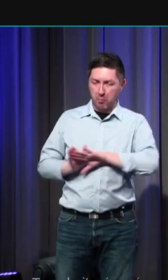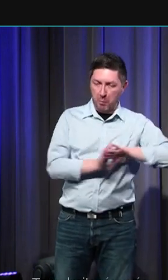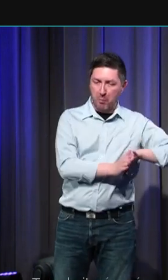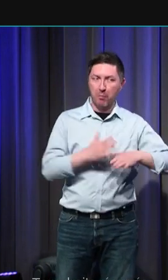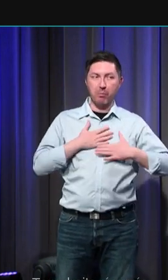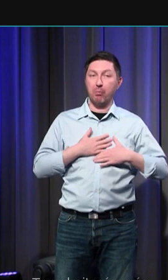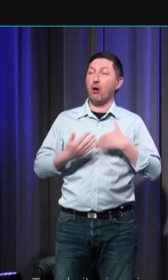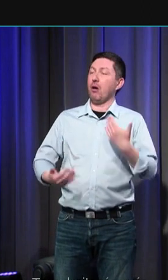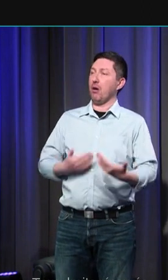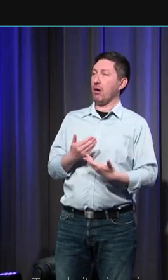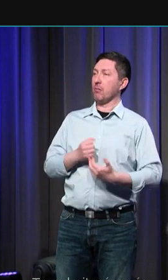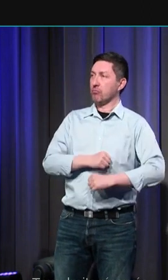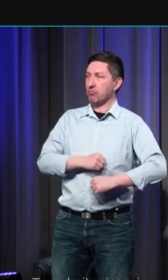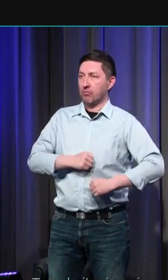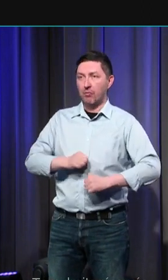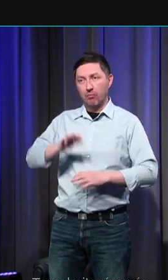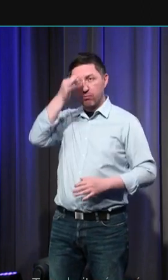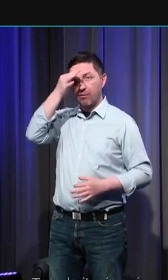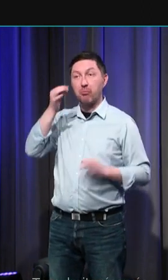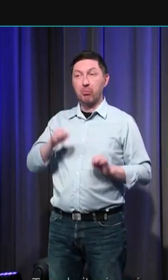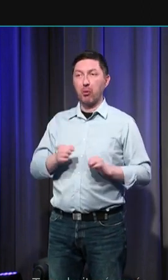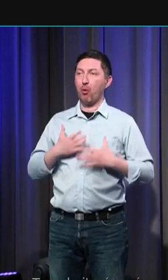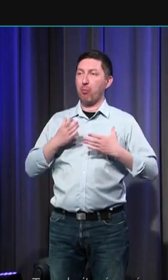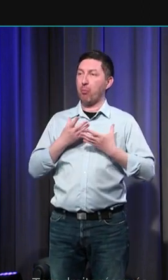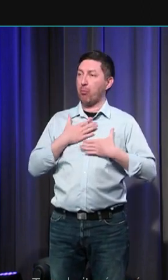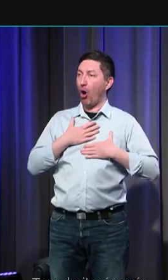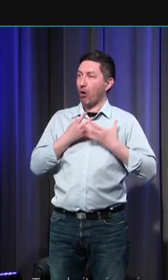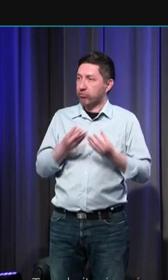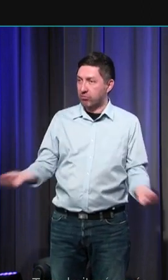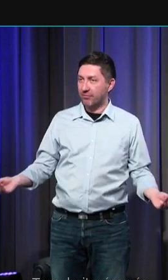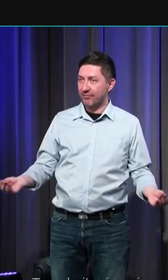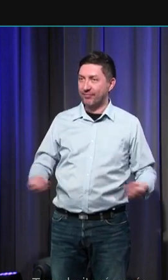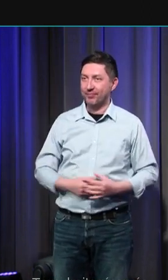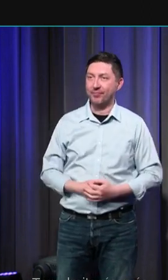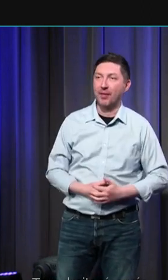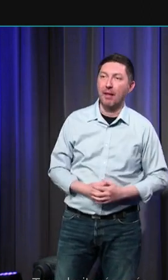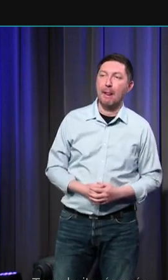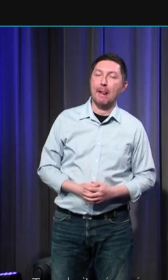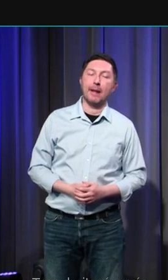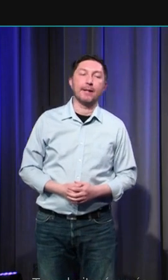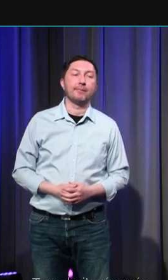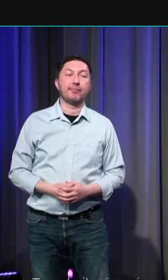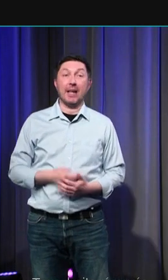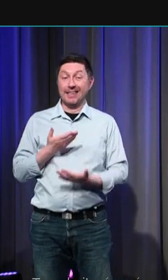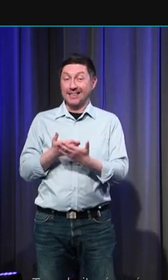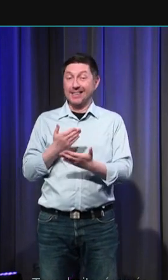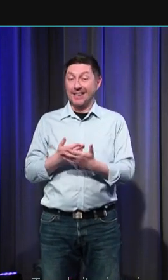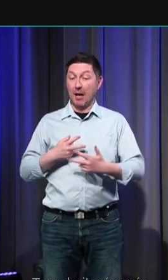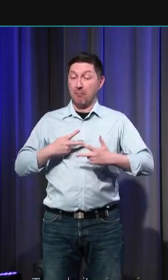et donc ne pas laisser la peur s'installer. Cette approche, d'ailleurs, plus complexe va dans le sens d'une